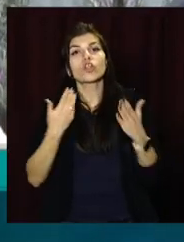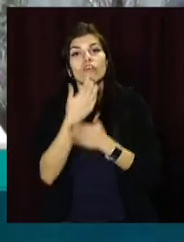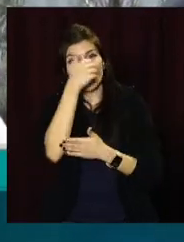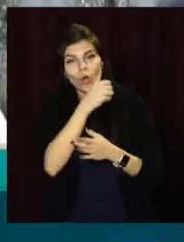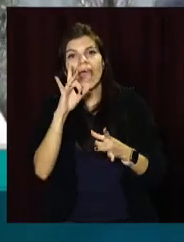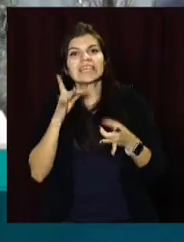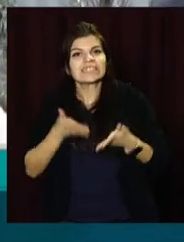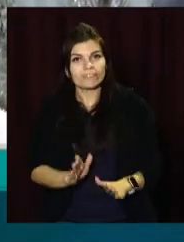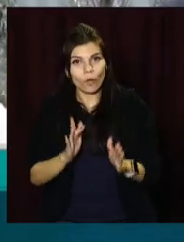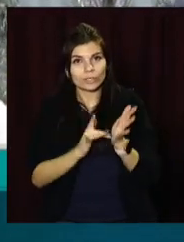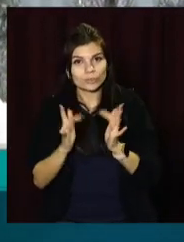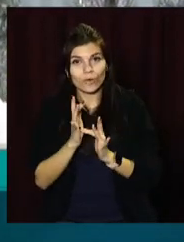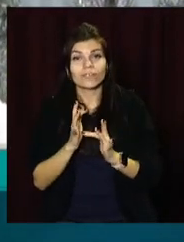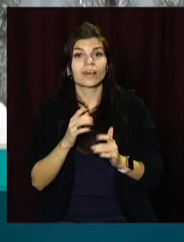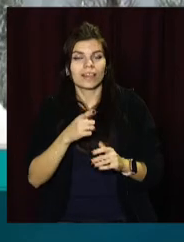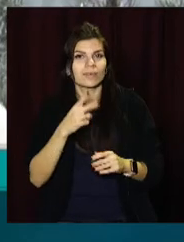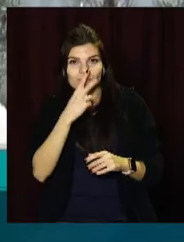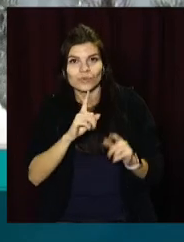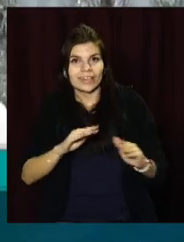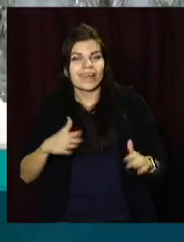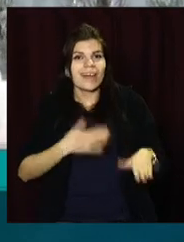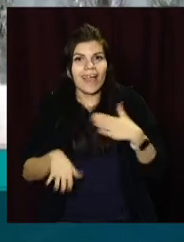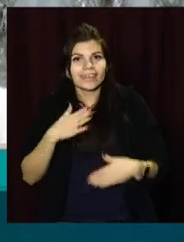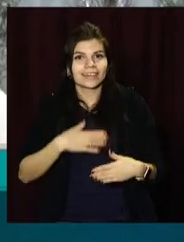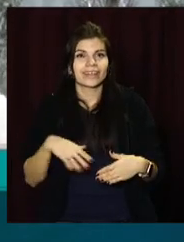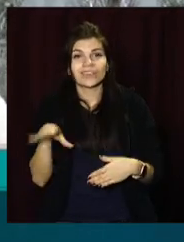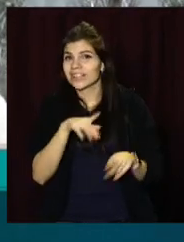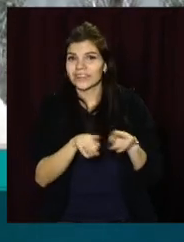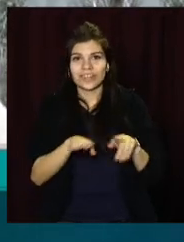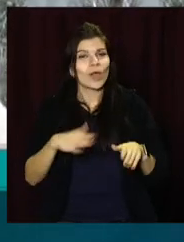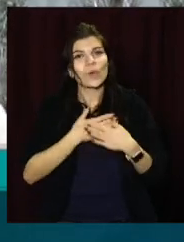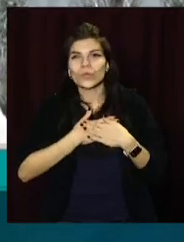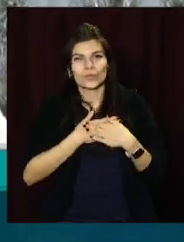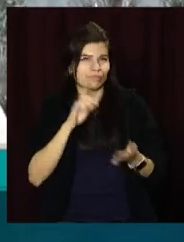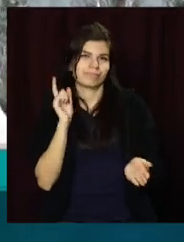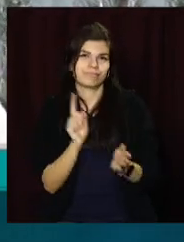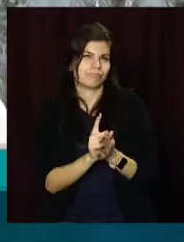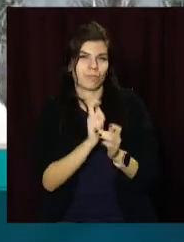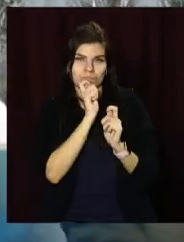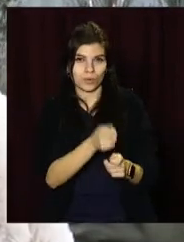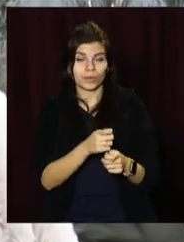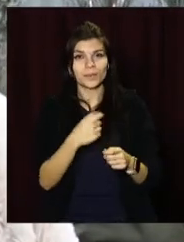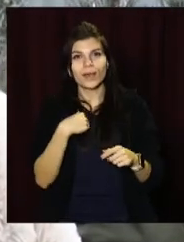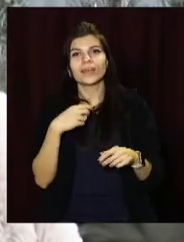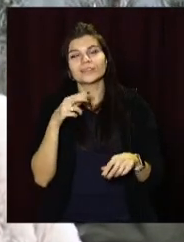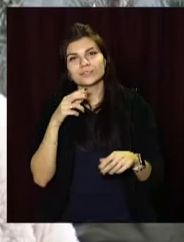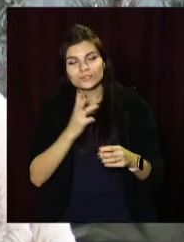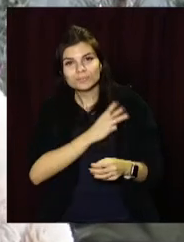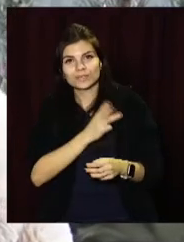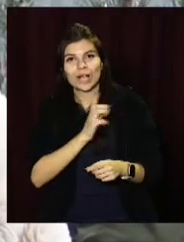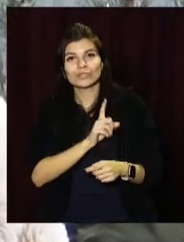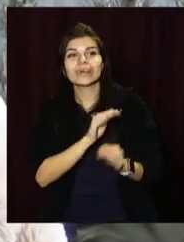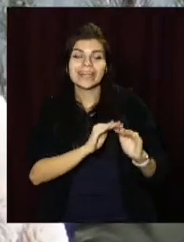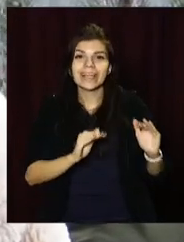Бачите, що всі дітлахи були радісні, як і всі діти, вони люблять отримувати подарунки. Бажаємо, щоб цих дітей і